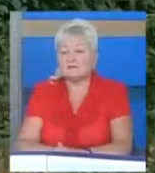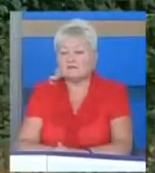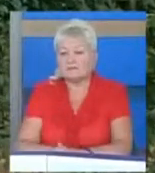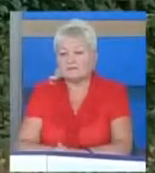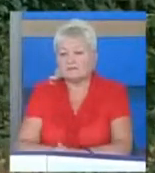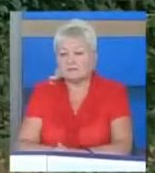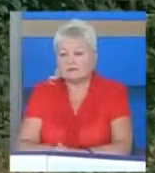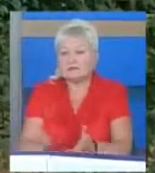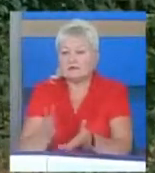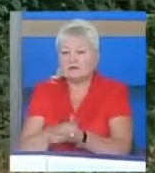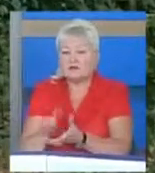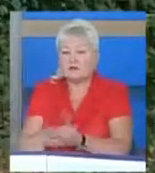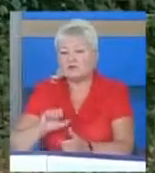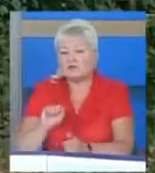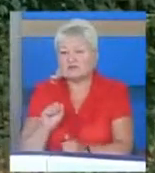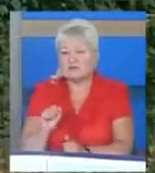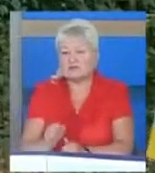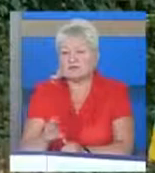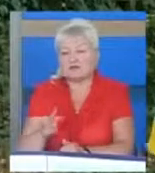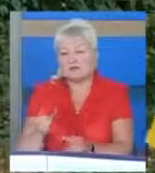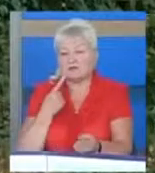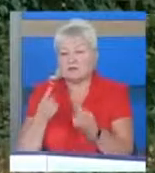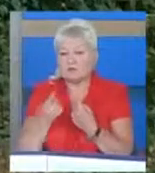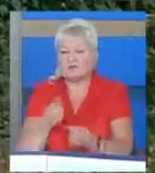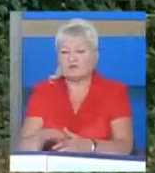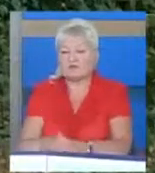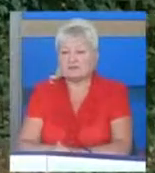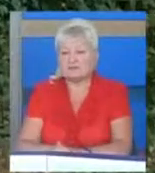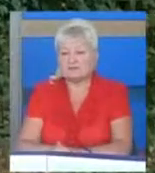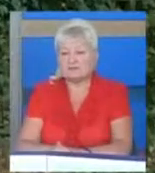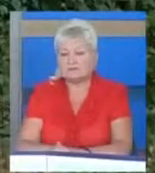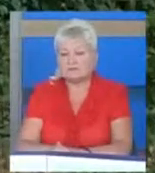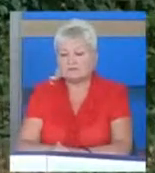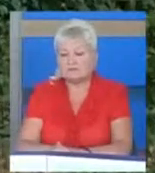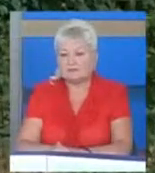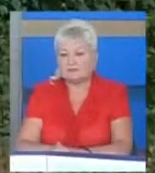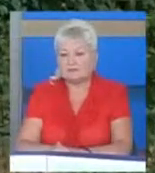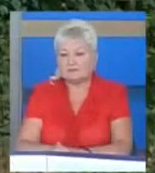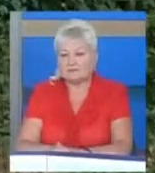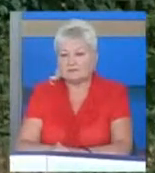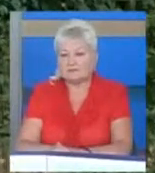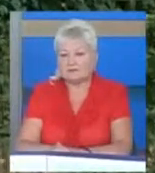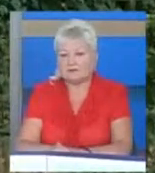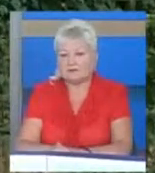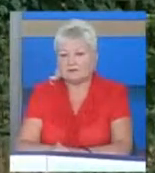знайомлюсь з друзями. І ми спілкуємося засобами мобільного